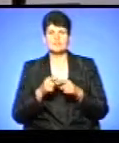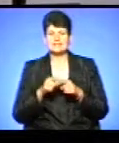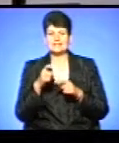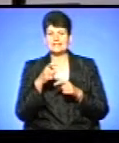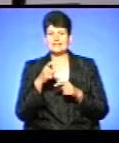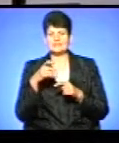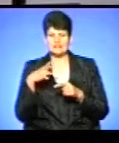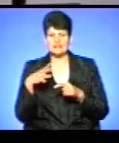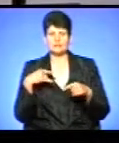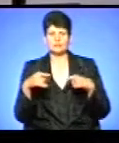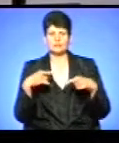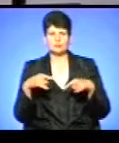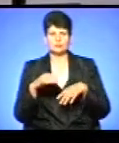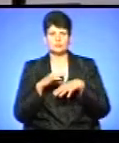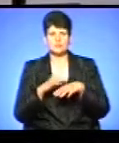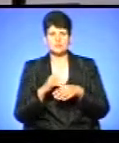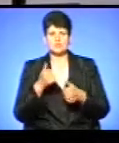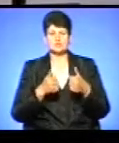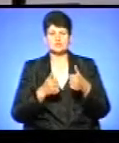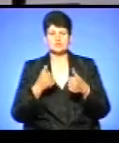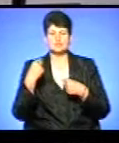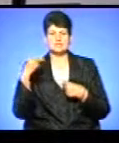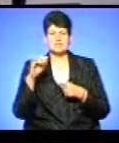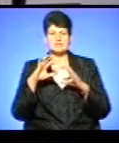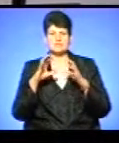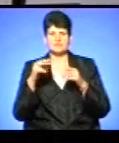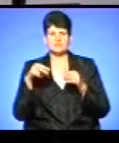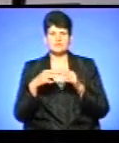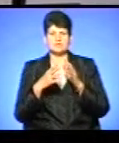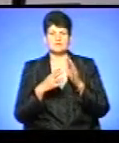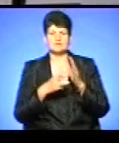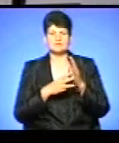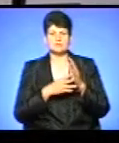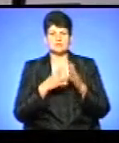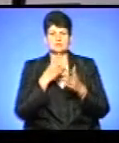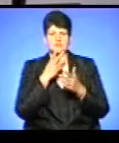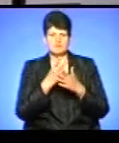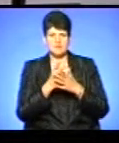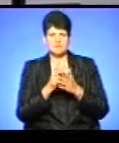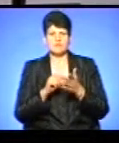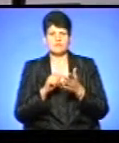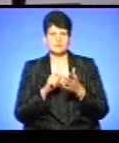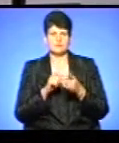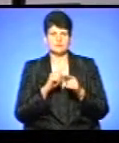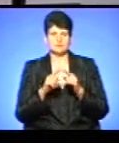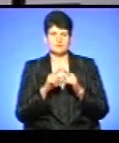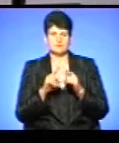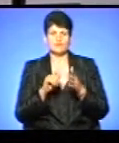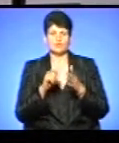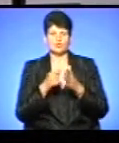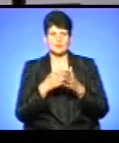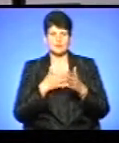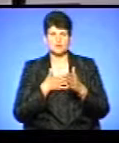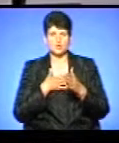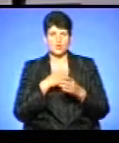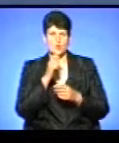триває футбольний, кваліфікаційний матч Чемпіонату світу 2019. Замить, дивіться, прямо включення нашого кореспондента. Також у цьому випуску про